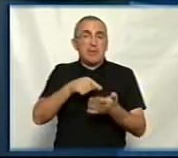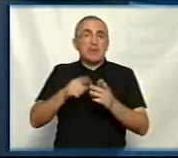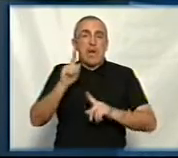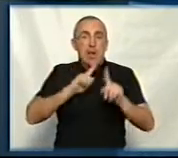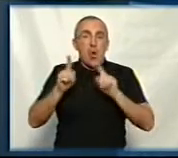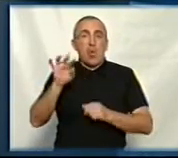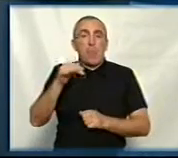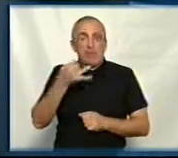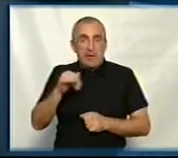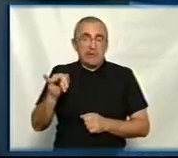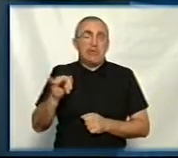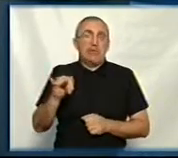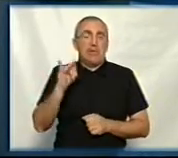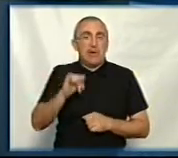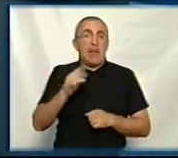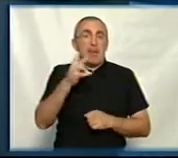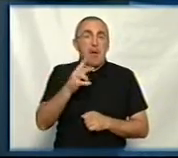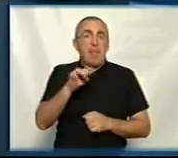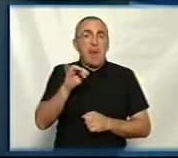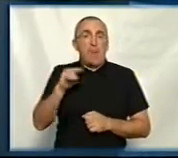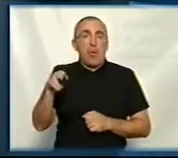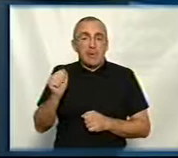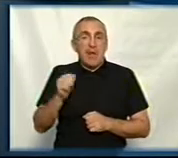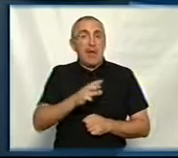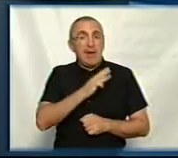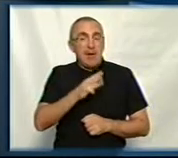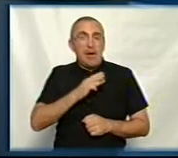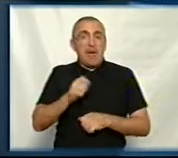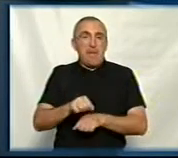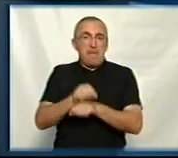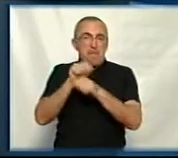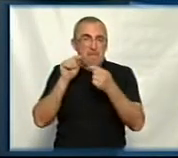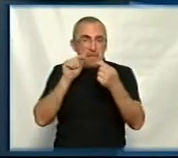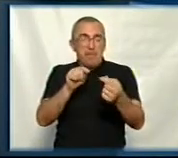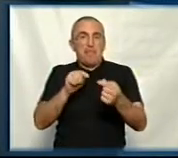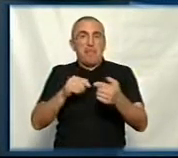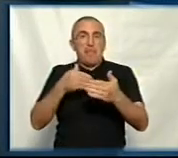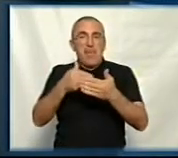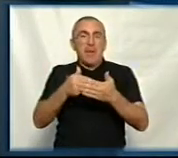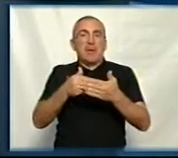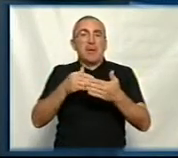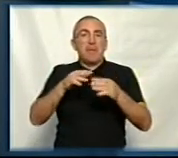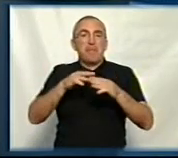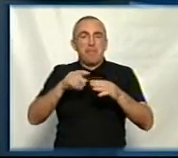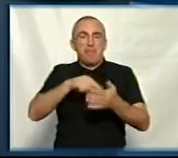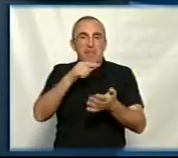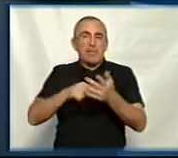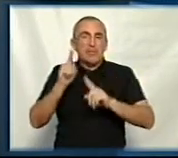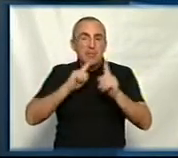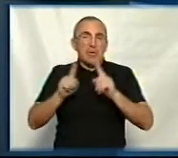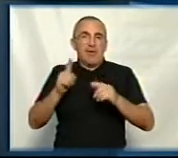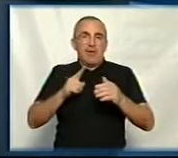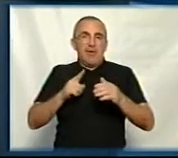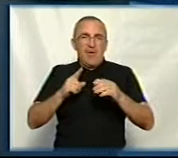Кропивницького. Добрий вечір. Добрий вечір. І Надія Паливода, одна із ініціаторів мітингу перед міськрадою, представляє громадську організацію «Озеленення